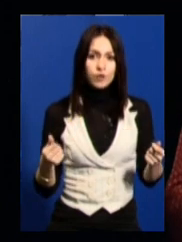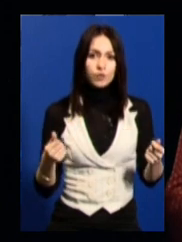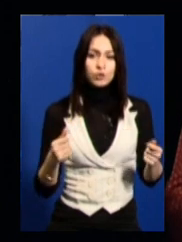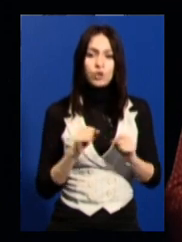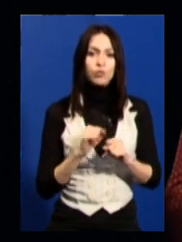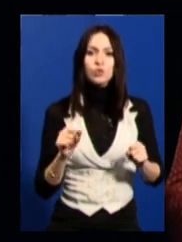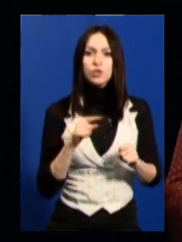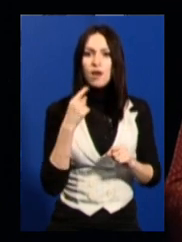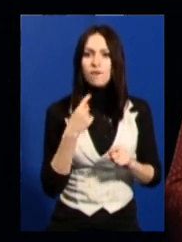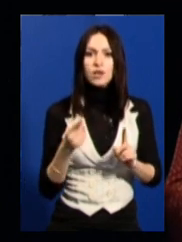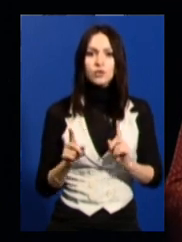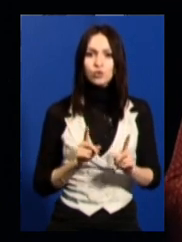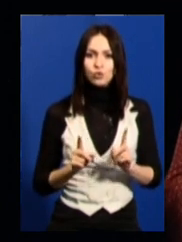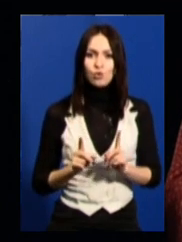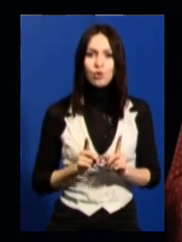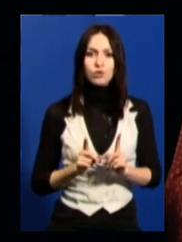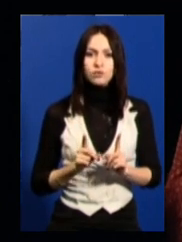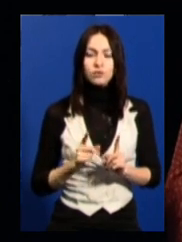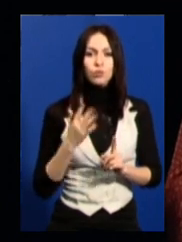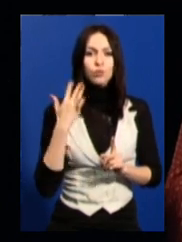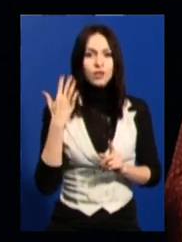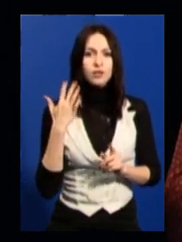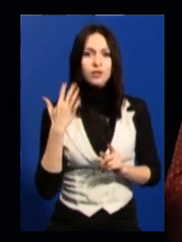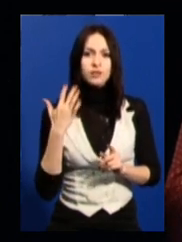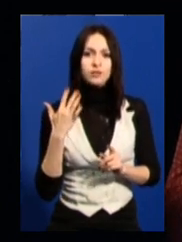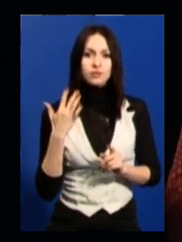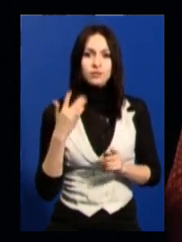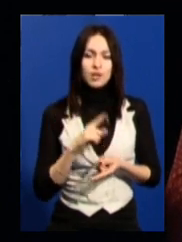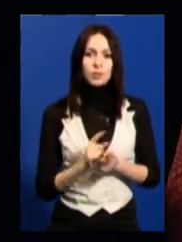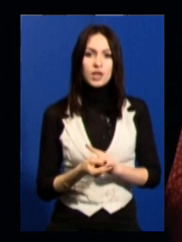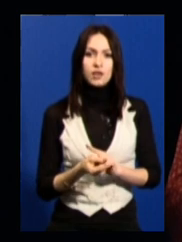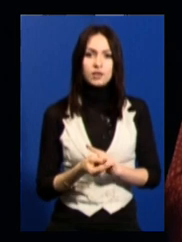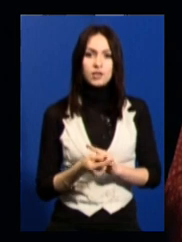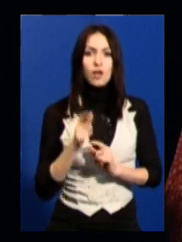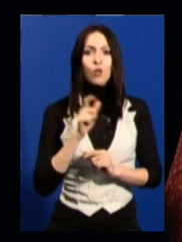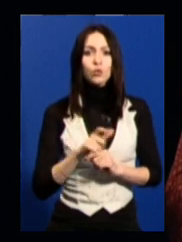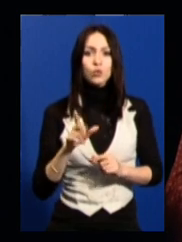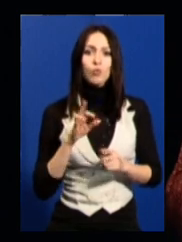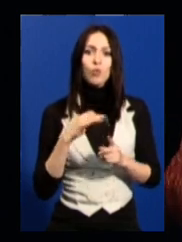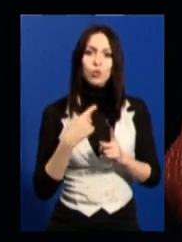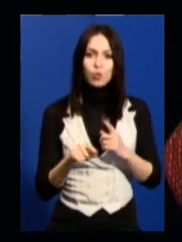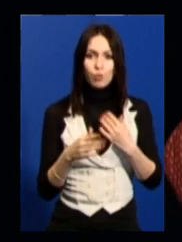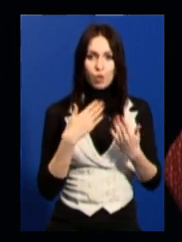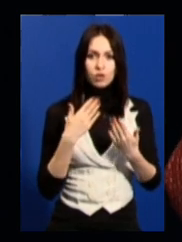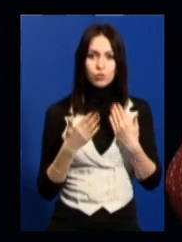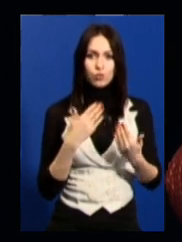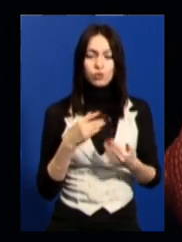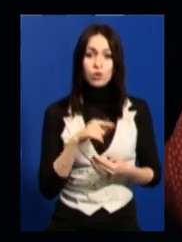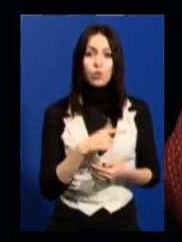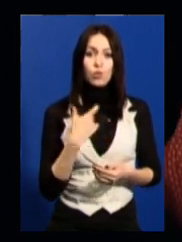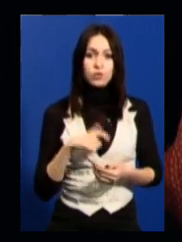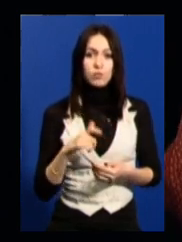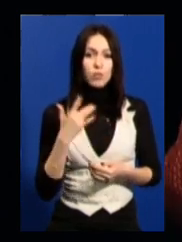казати, що думка змінюється, люди по-іншому відносяться. Те він собі